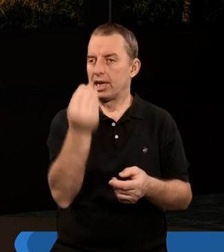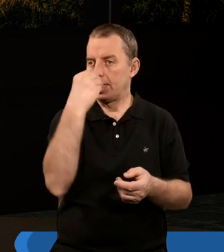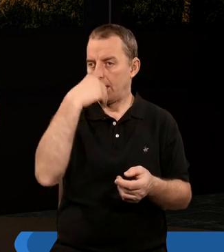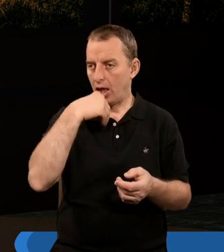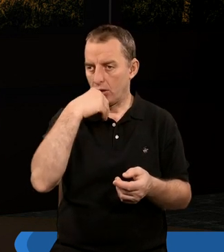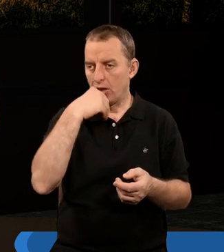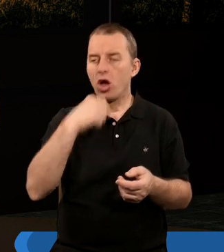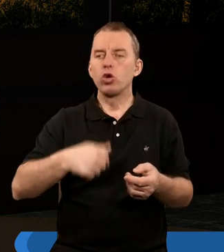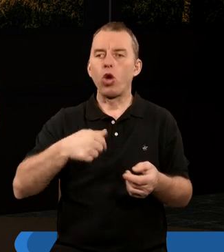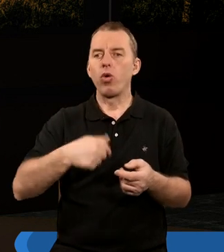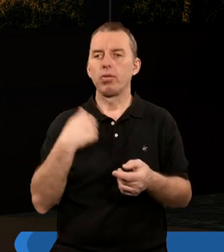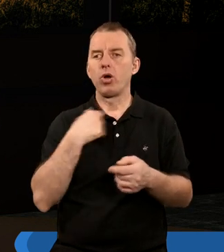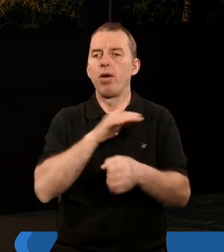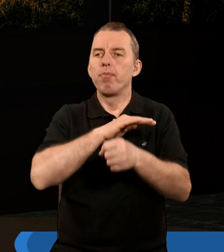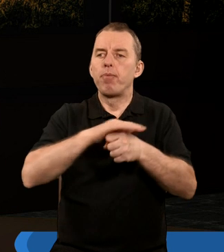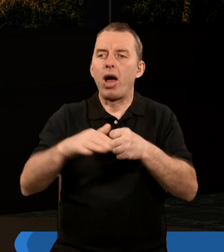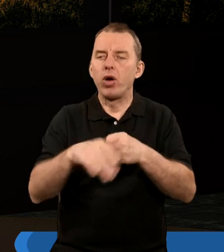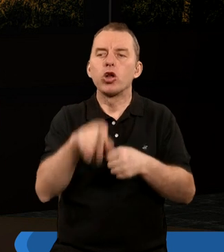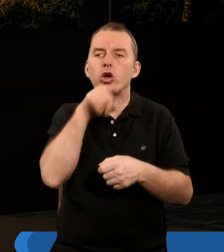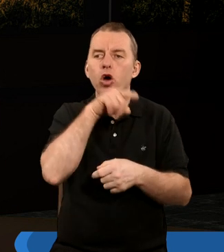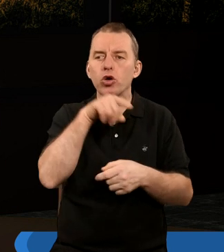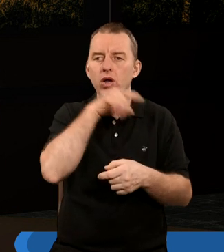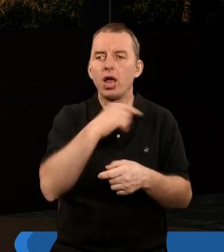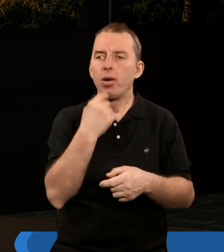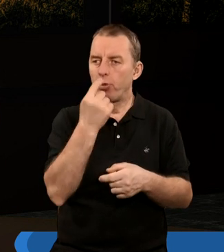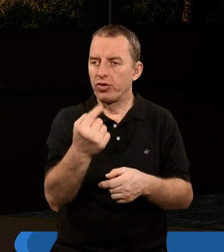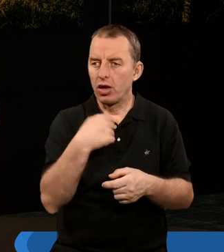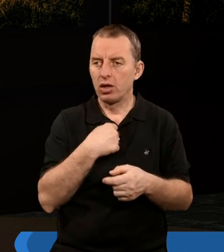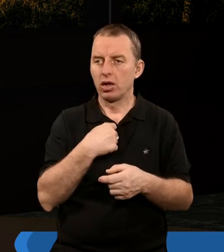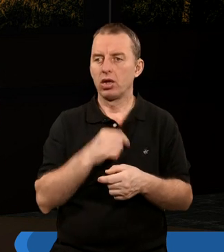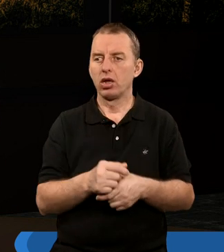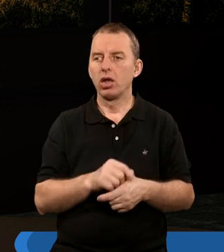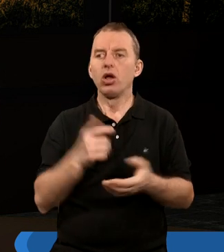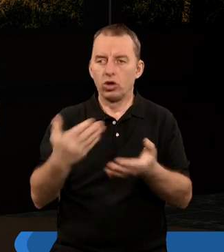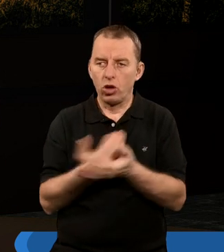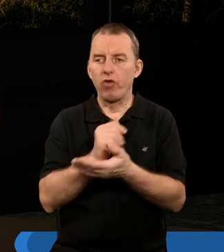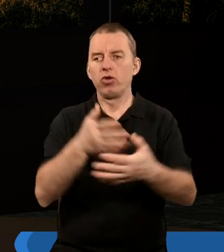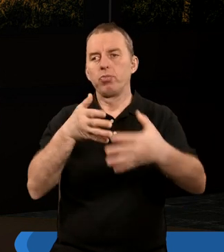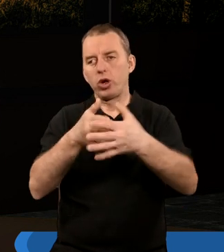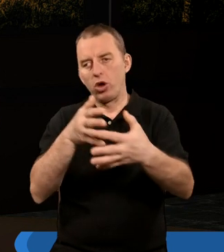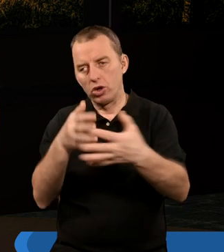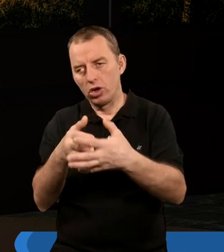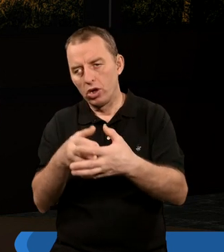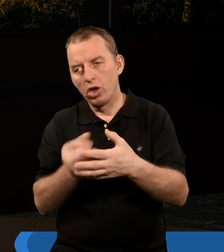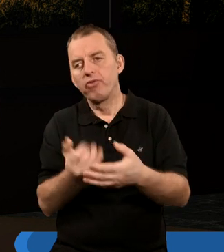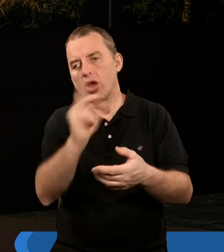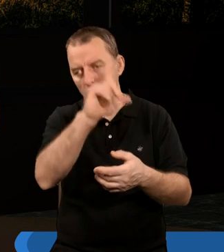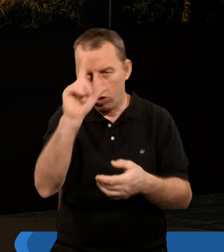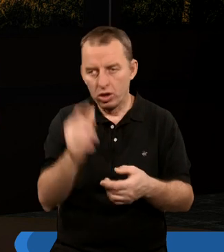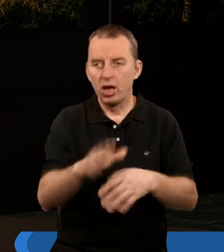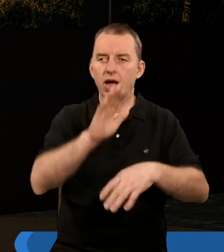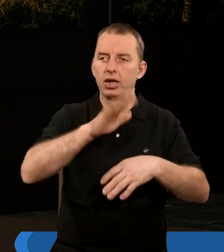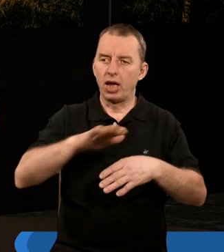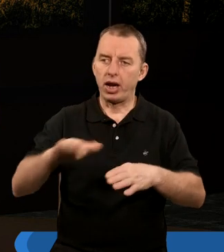ją zjadłem, żołądek mój pełen był gorzkości. I powiedziano mi, musisz znowu prorokować o wielu ludach